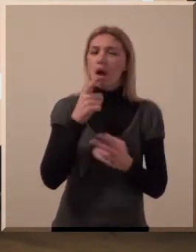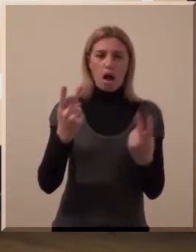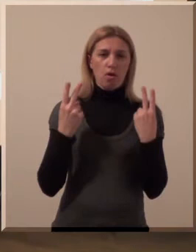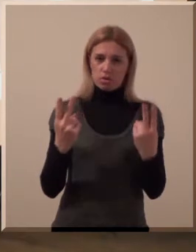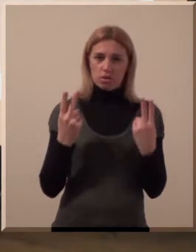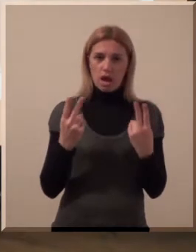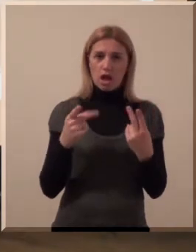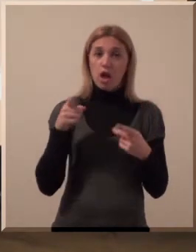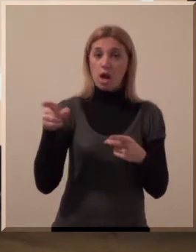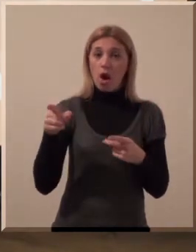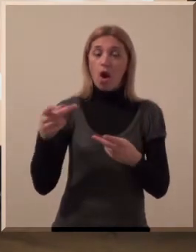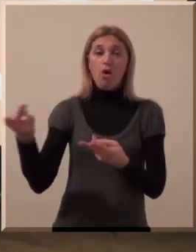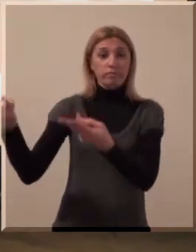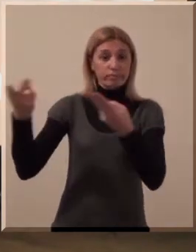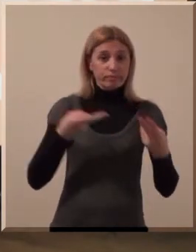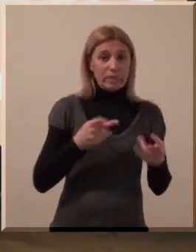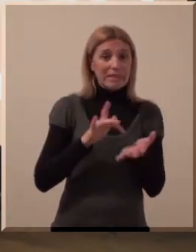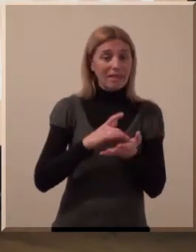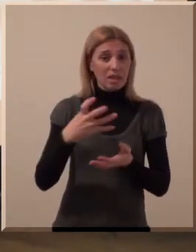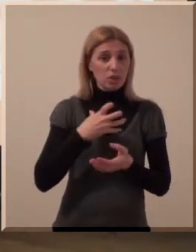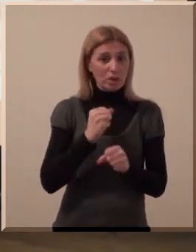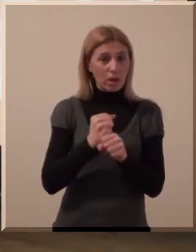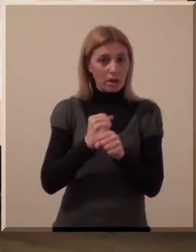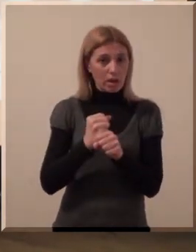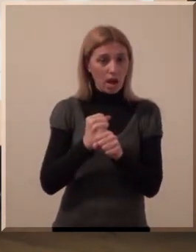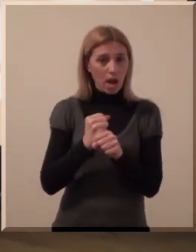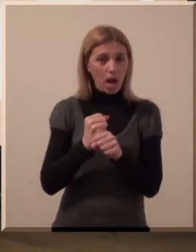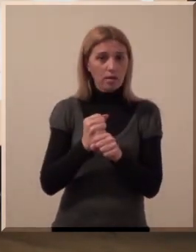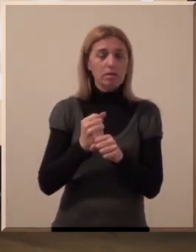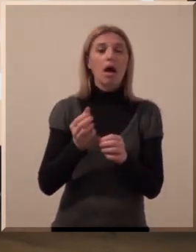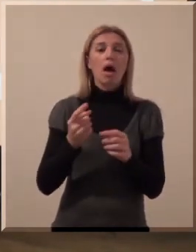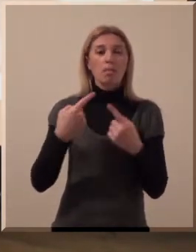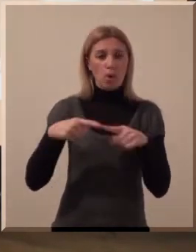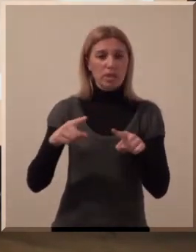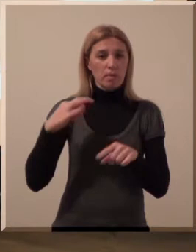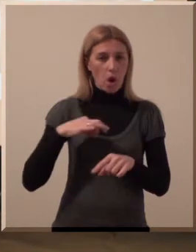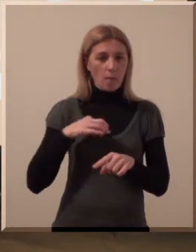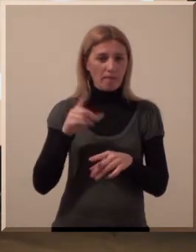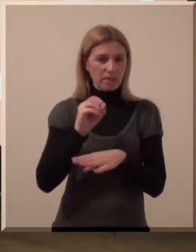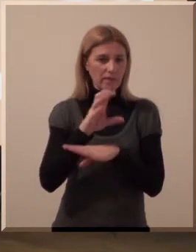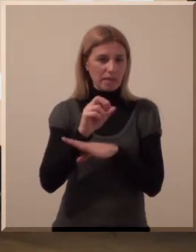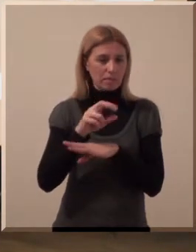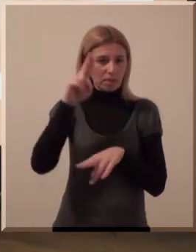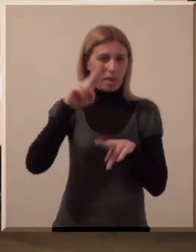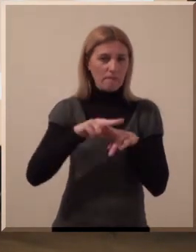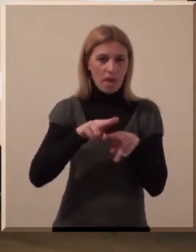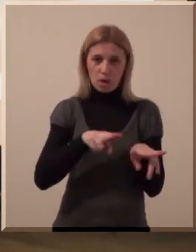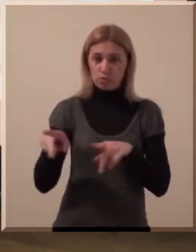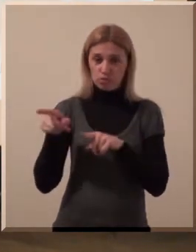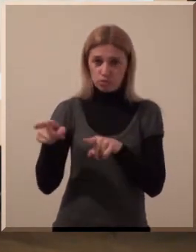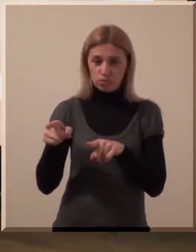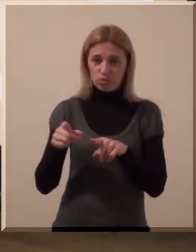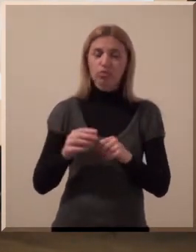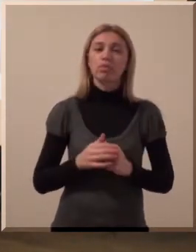naša podiška bila jako značina. On je upućen iz centra socijalni rad sbog posebne obaveze koje ima